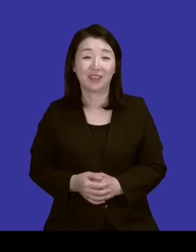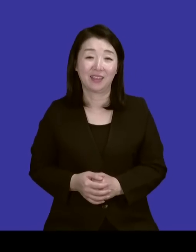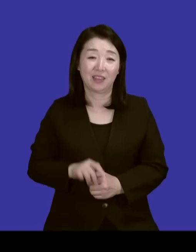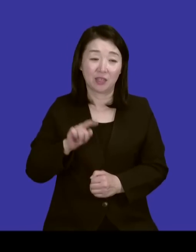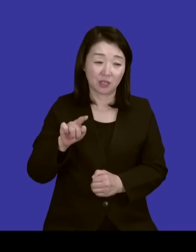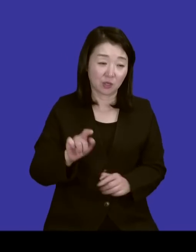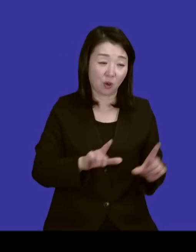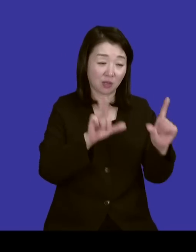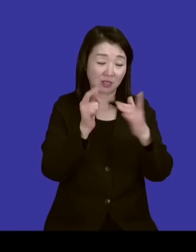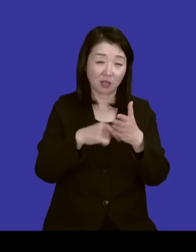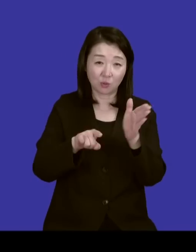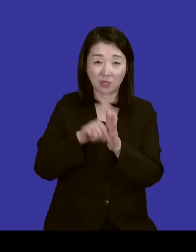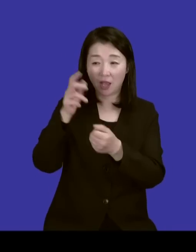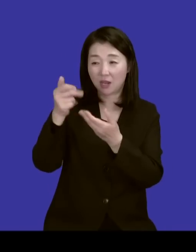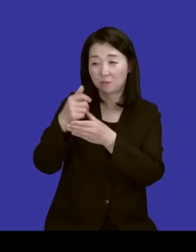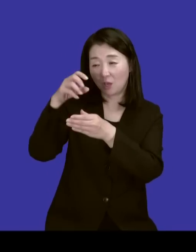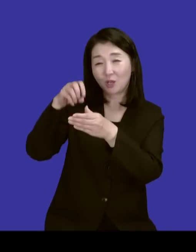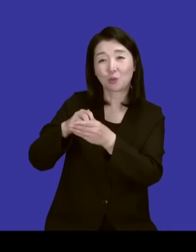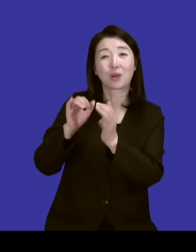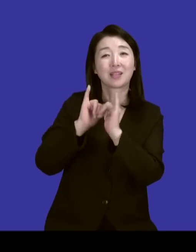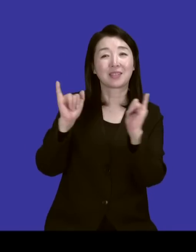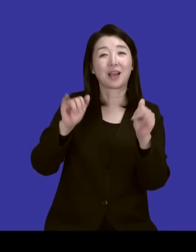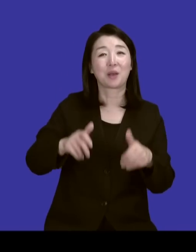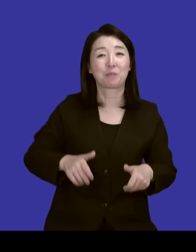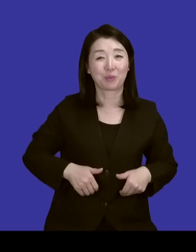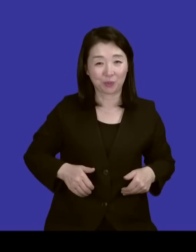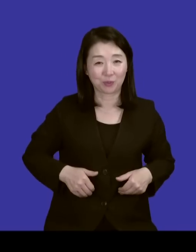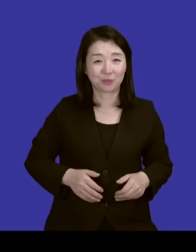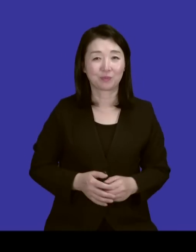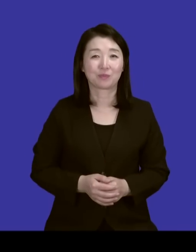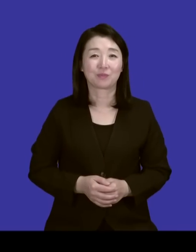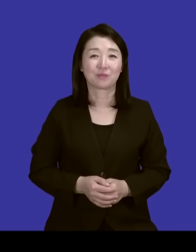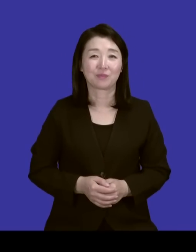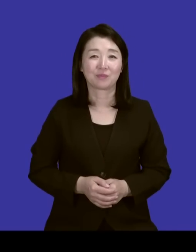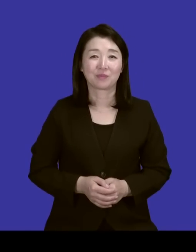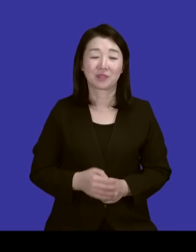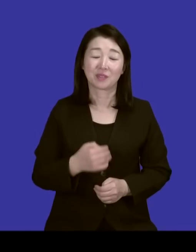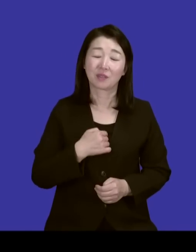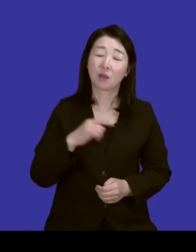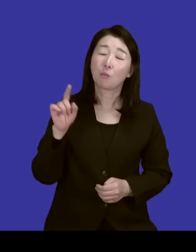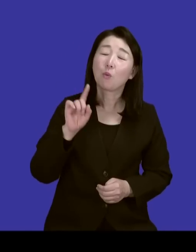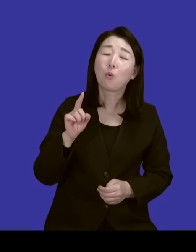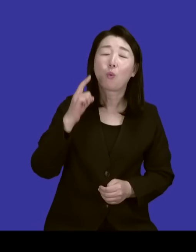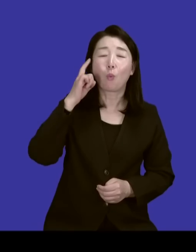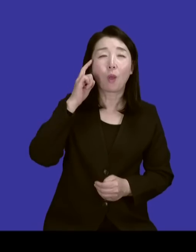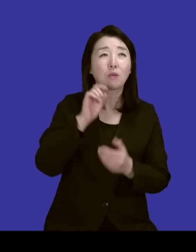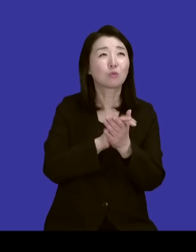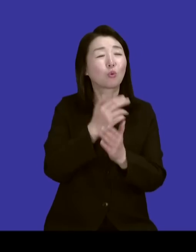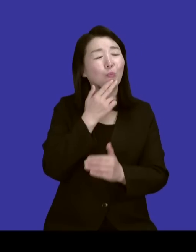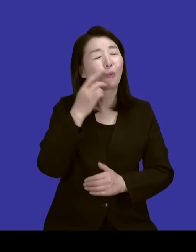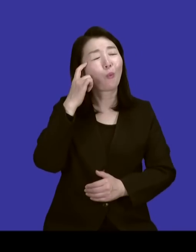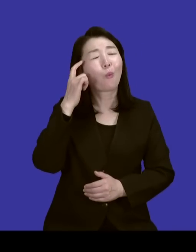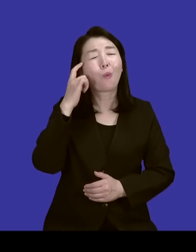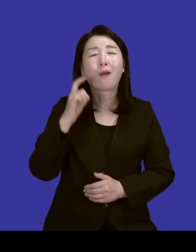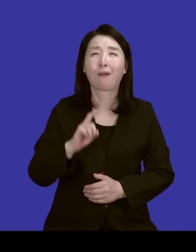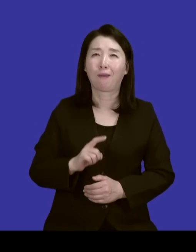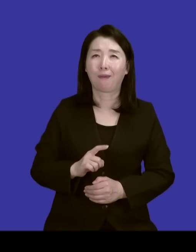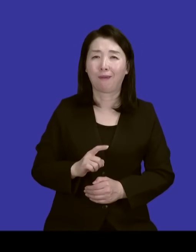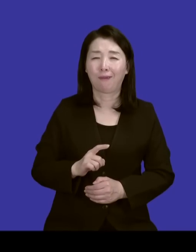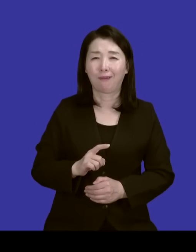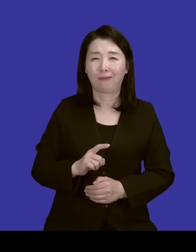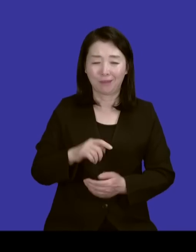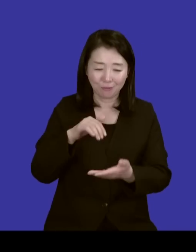살아내기 위해서는 하나님의 속한 자가 되어야지만 살아갈 수 있는 건데 아니 내가 무슨 배짱으로 기도를 안 했지? 이 생각이 너무 들면서